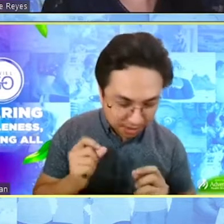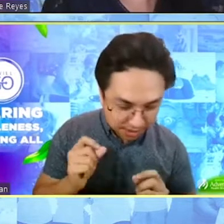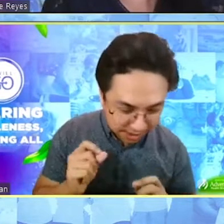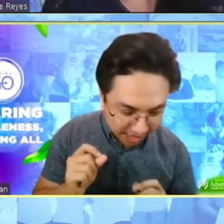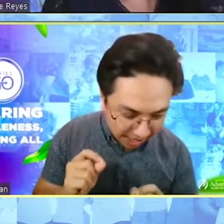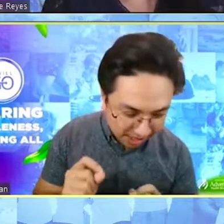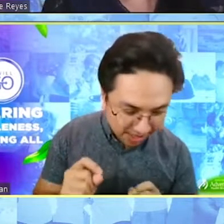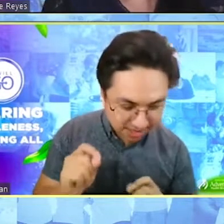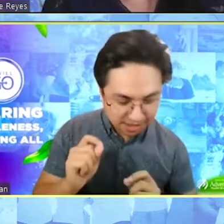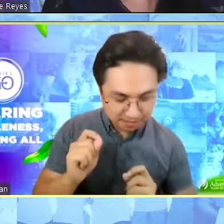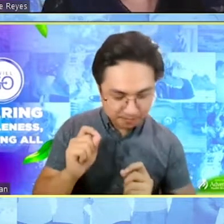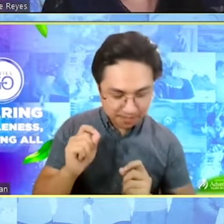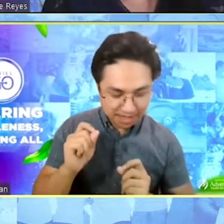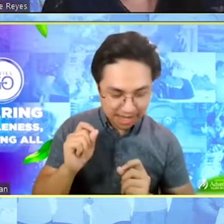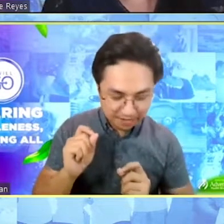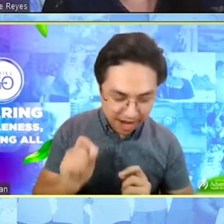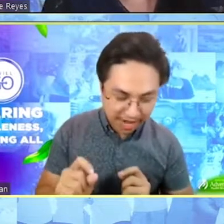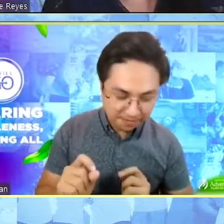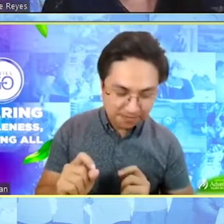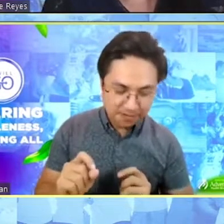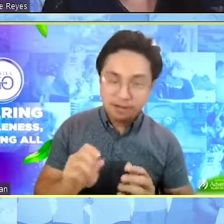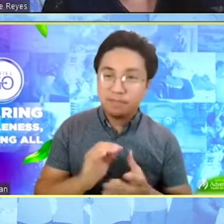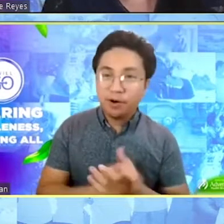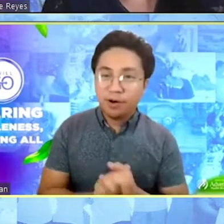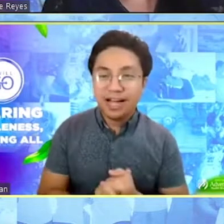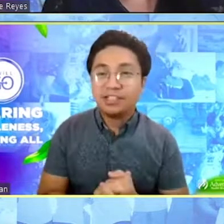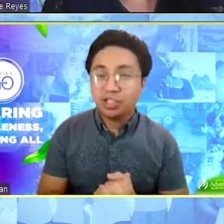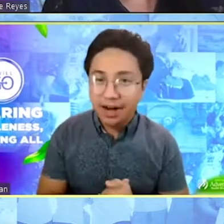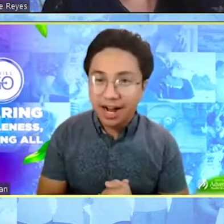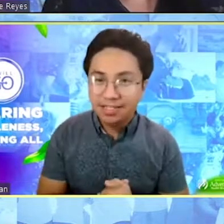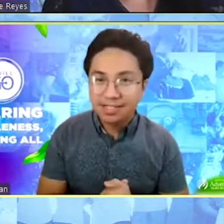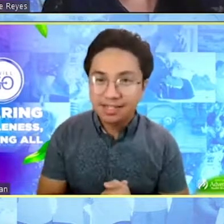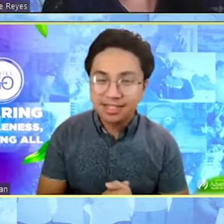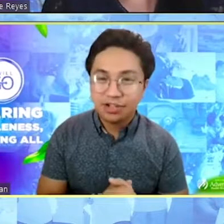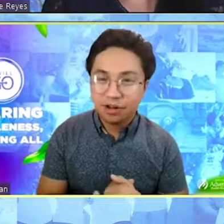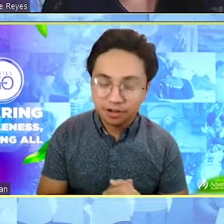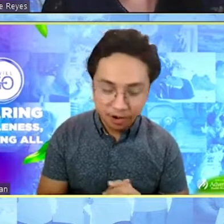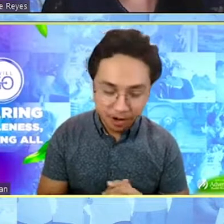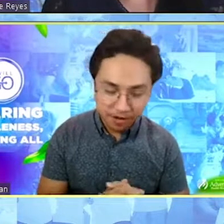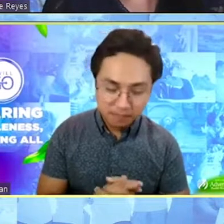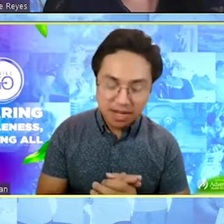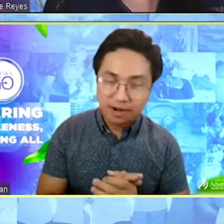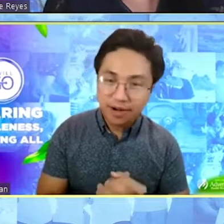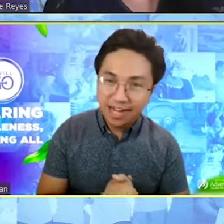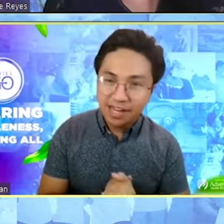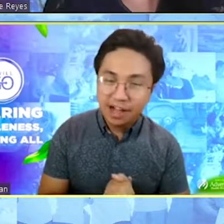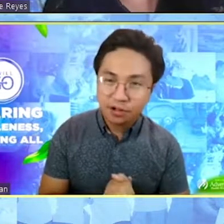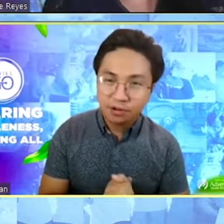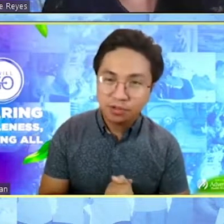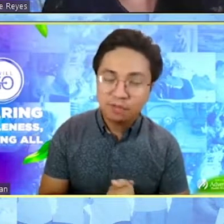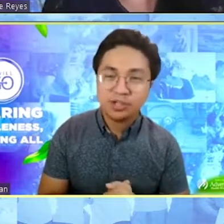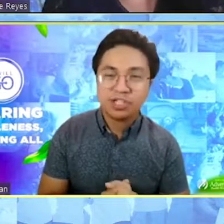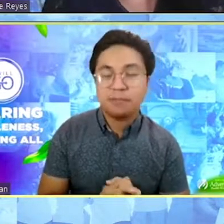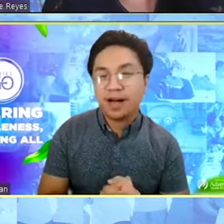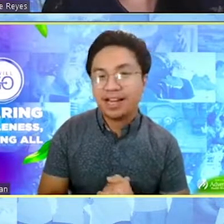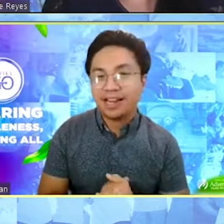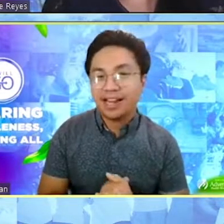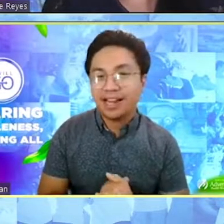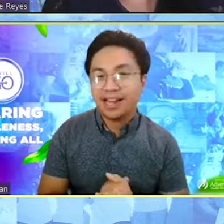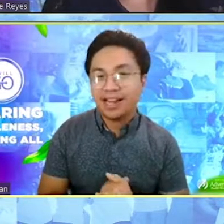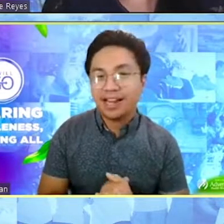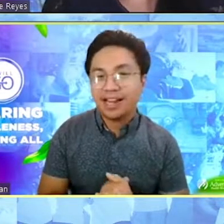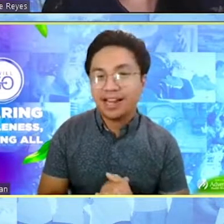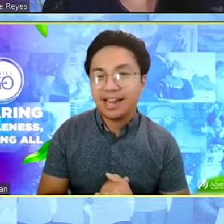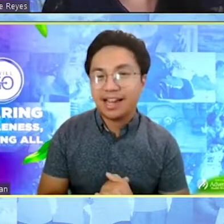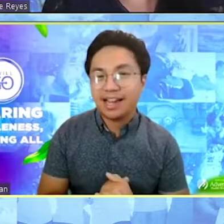5 po ang trust, si Dr. Ray de la Cruz po. Siya po ang